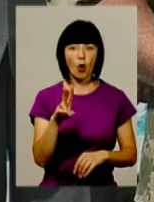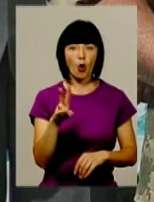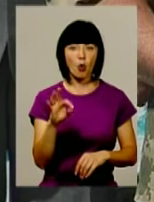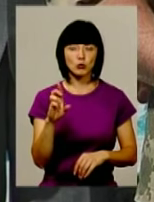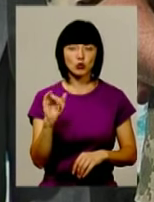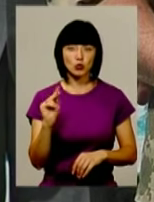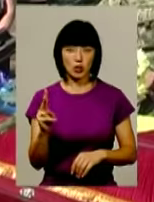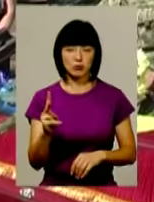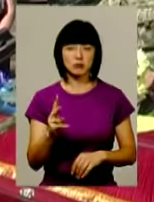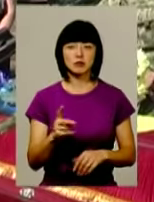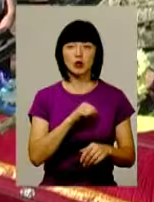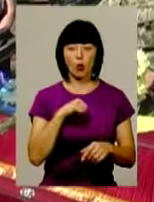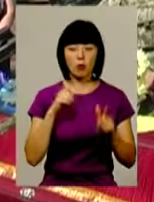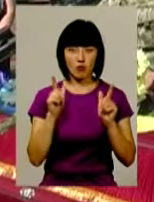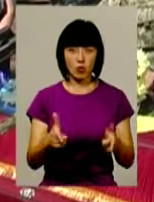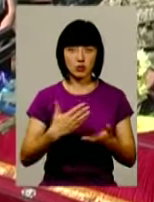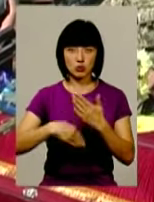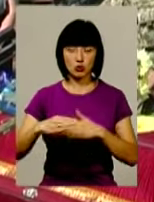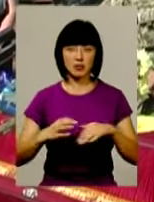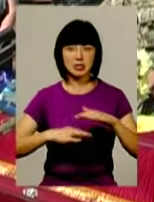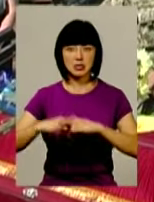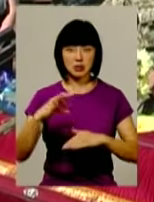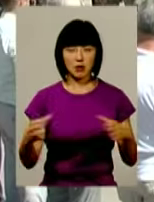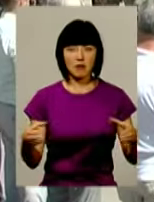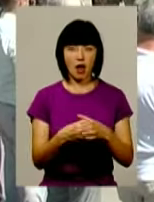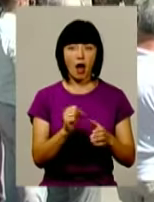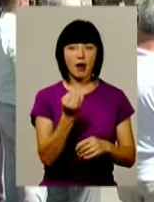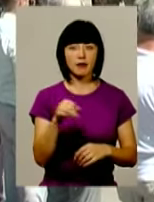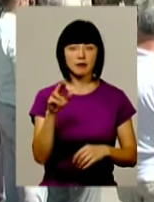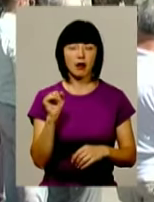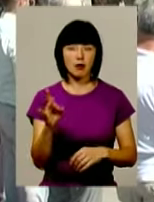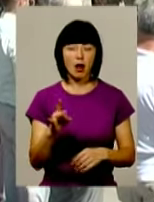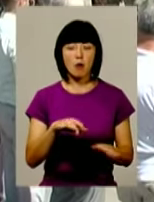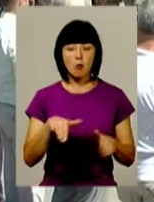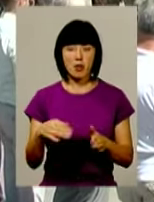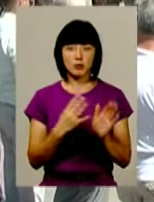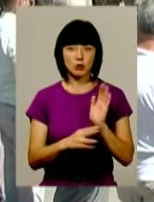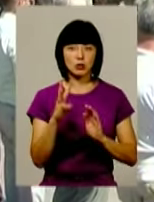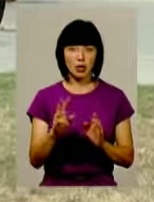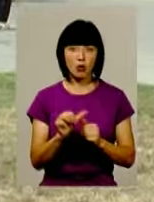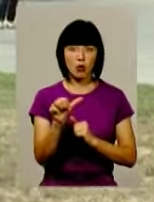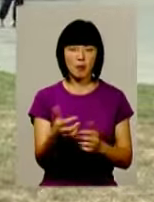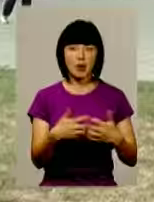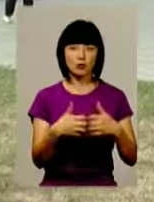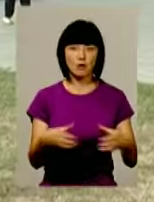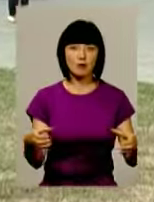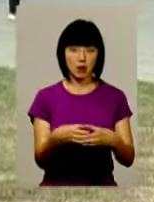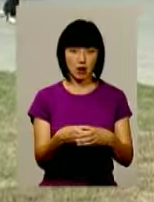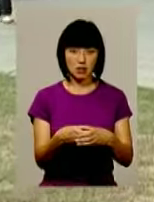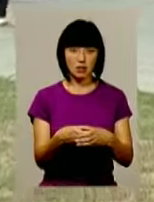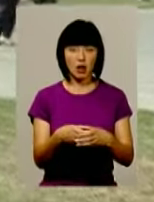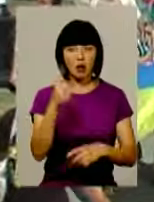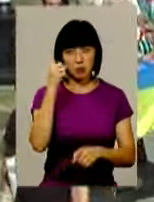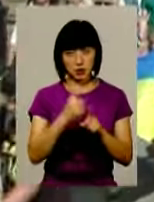добровольцем пішов воювати на схід, служив у лавах легендарного батальйону «Айдар». Потім у 93-й окремій механізованій бригаді.